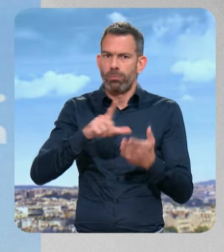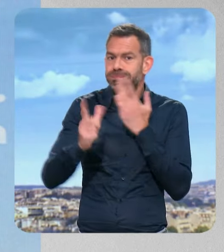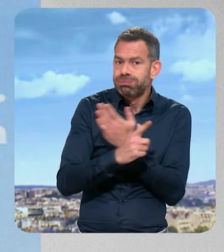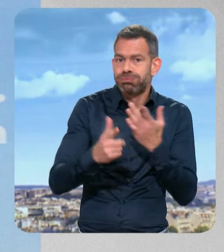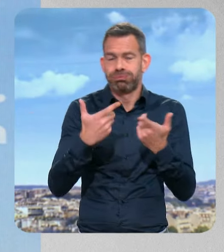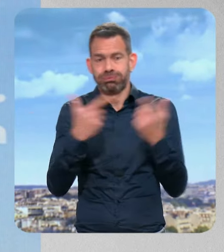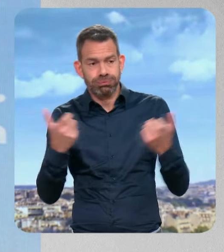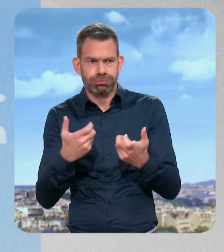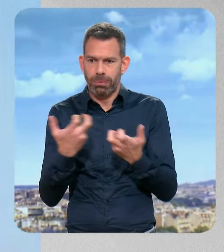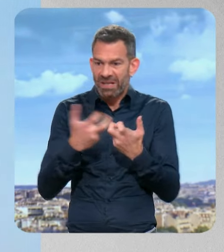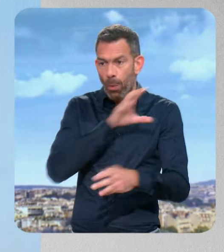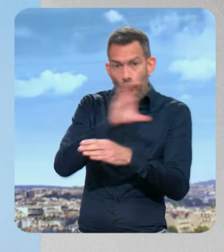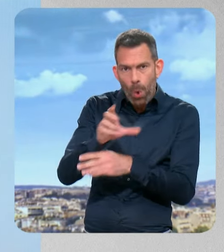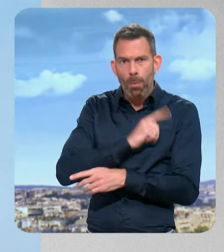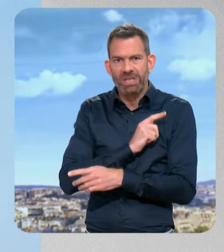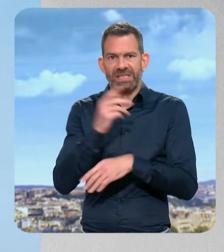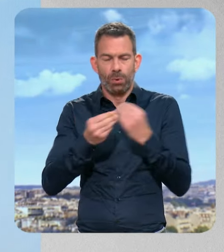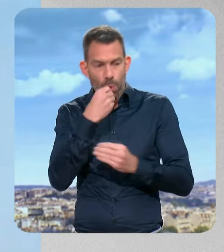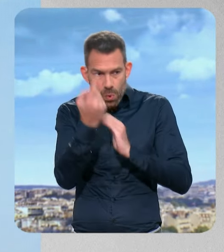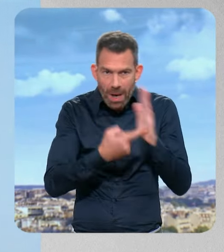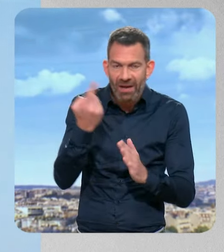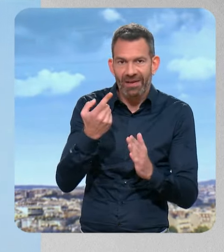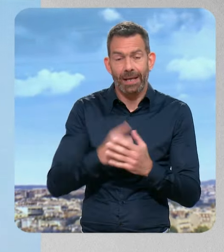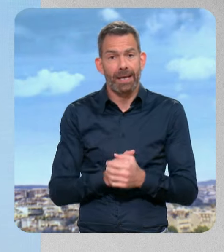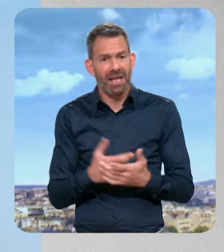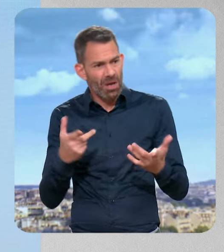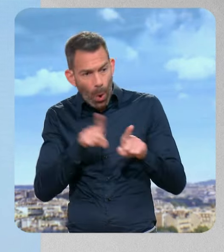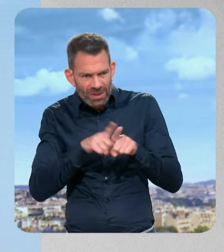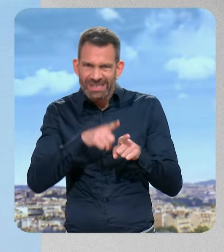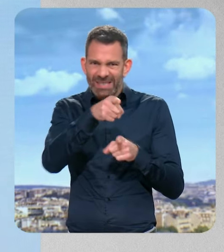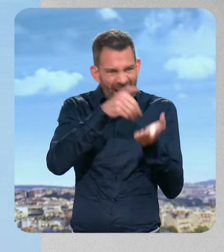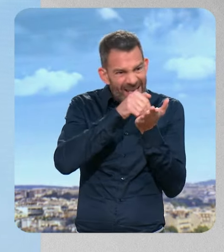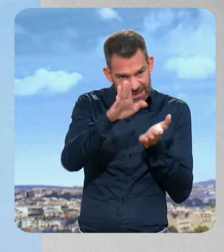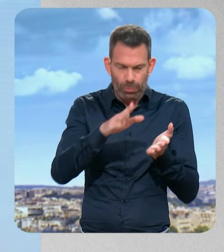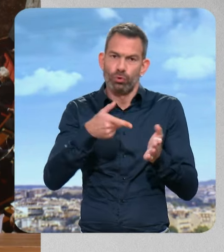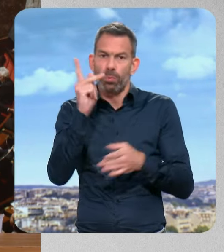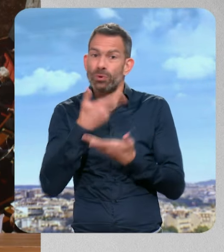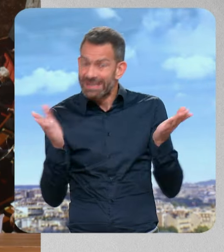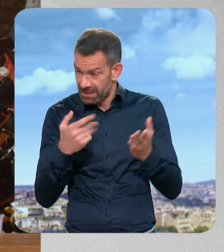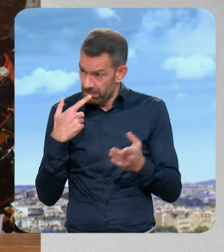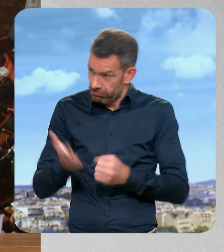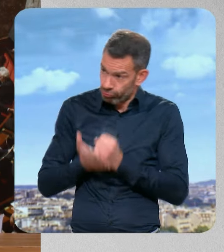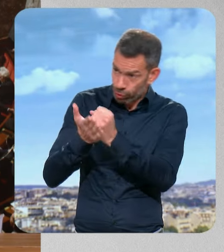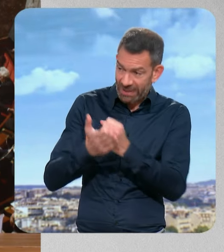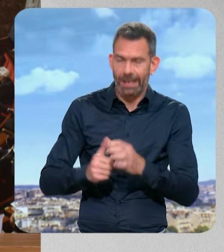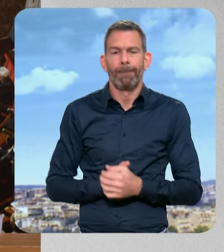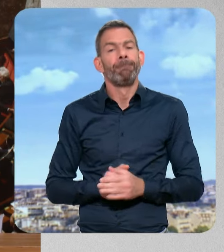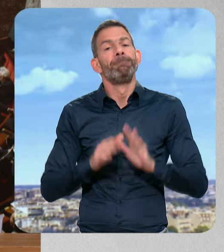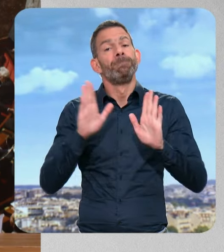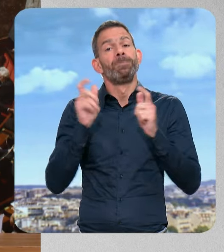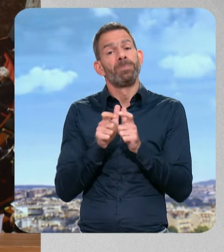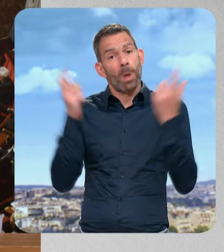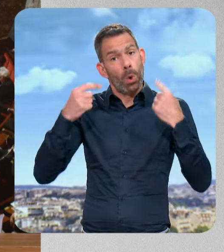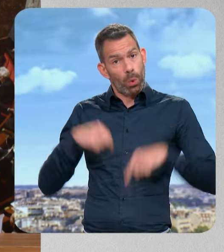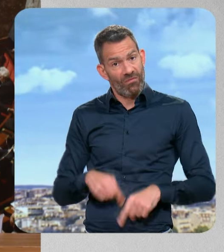de récidive, faciliter certaines expulsions. Est-ce que vous soutenez ces propositions ? Pour les choses soient très claires, le gouvernement est pour